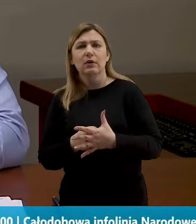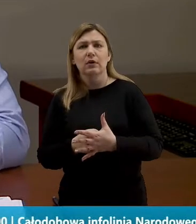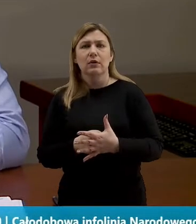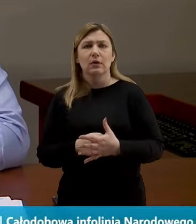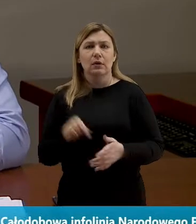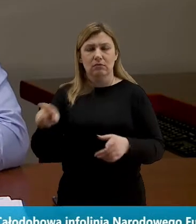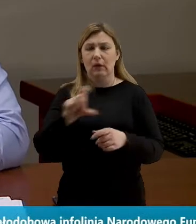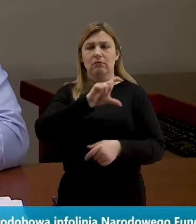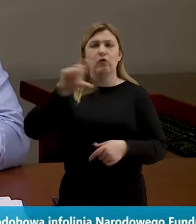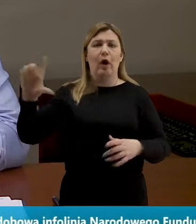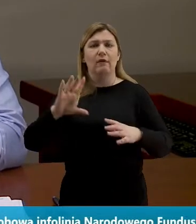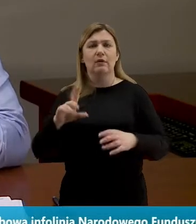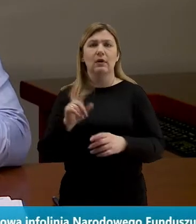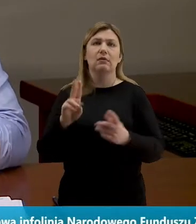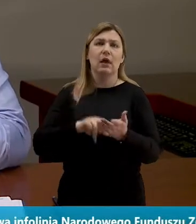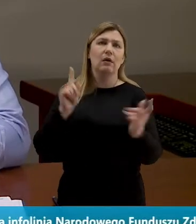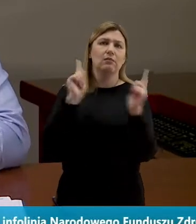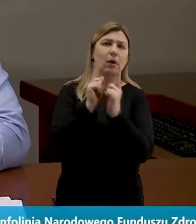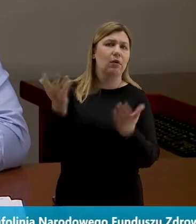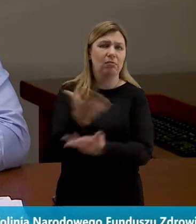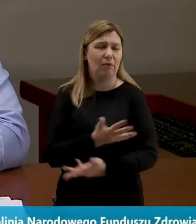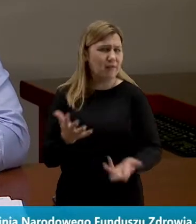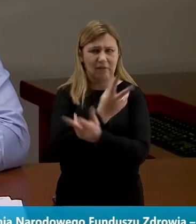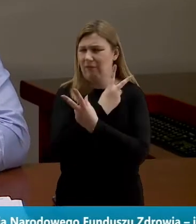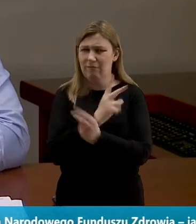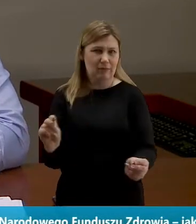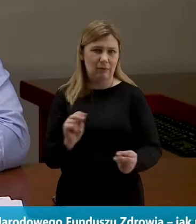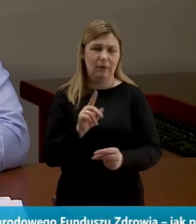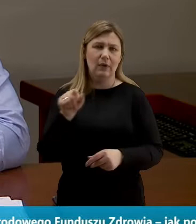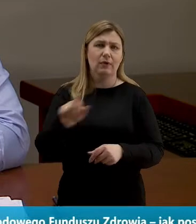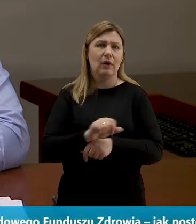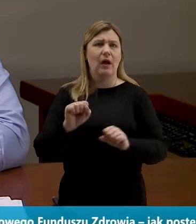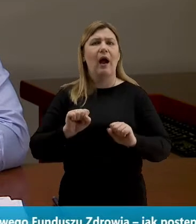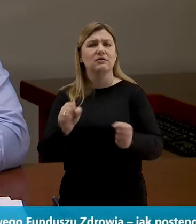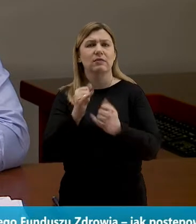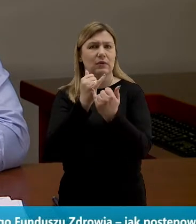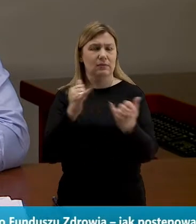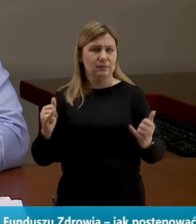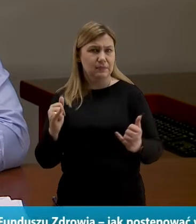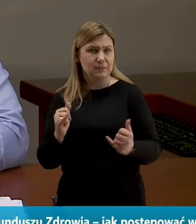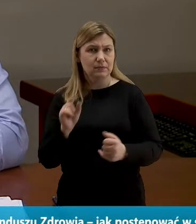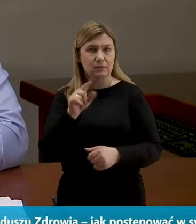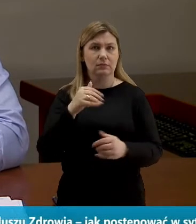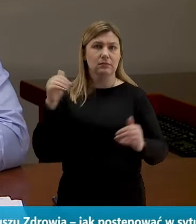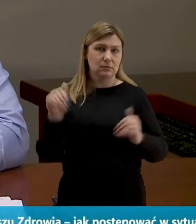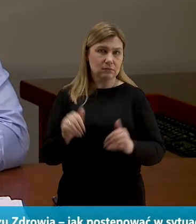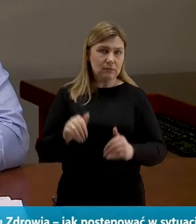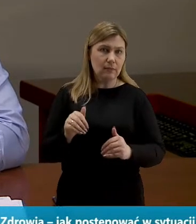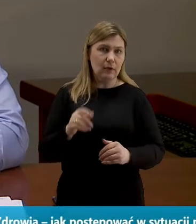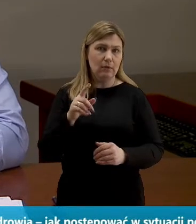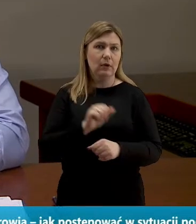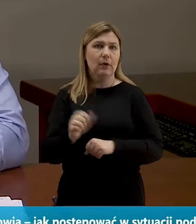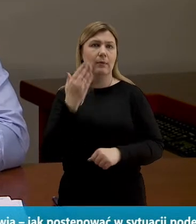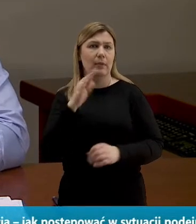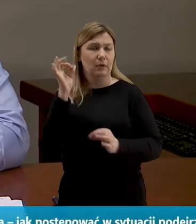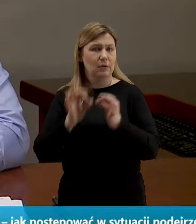tego czasu na spotkania towarzyskie, na innego rodzaju aktywności, które mogą nieść ze sobą bardzo